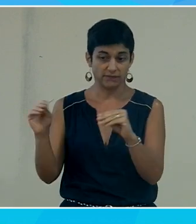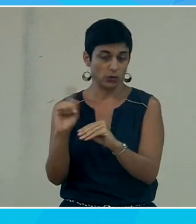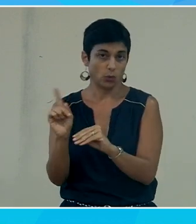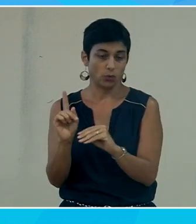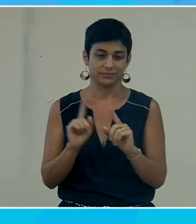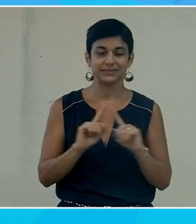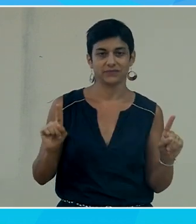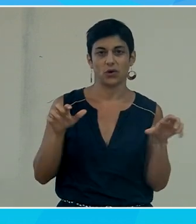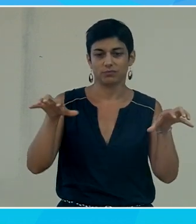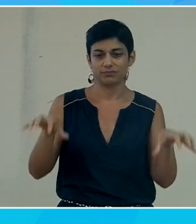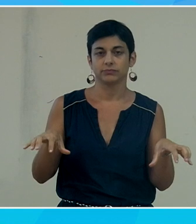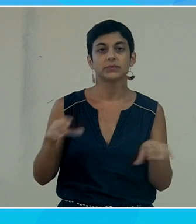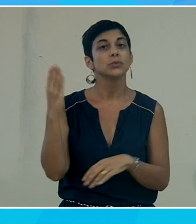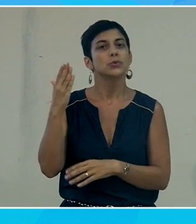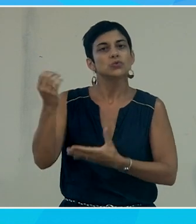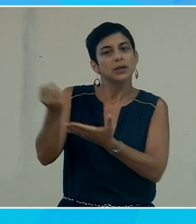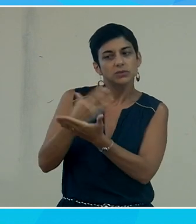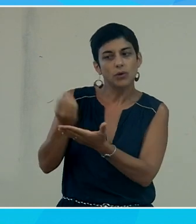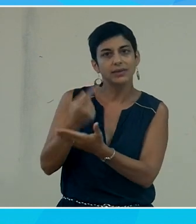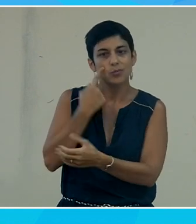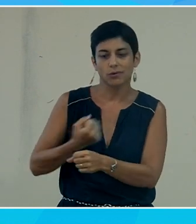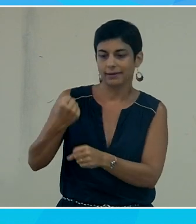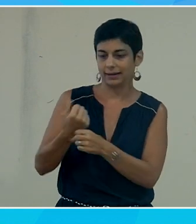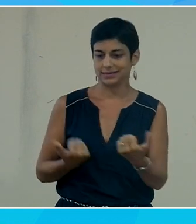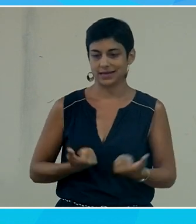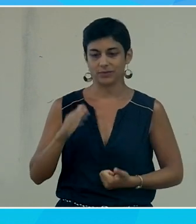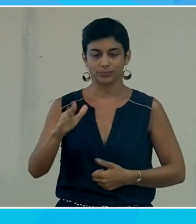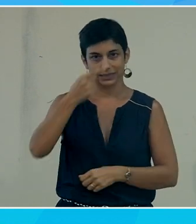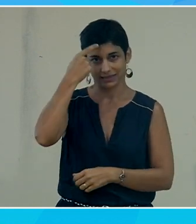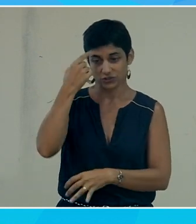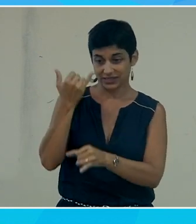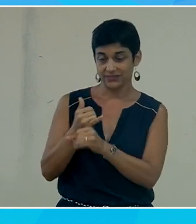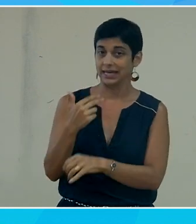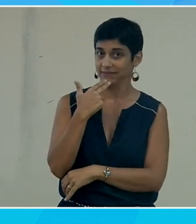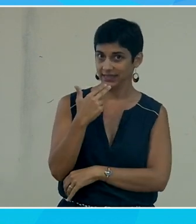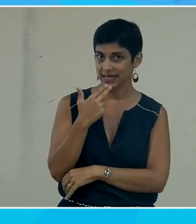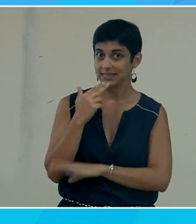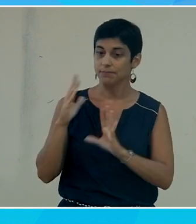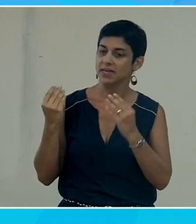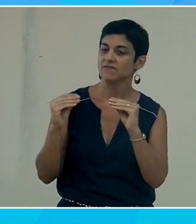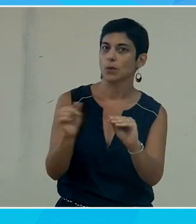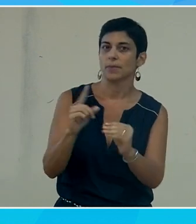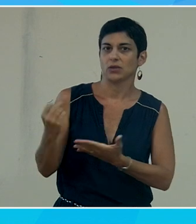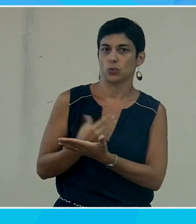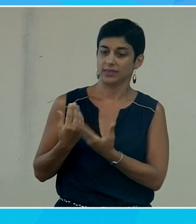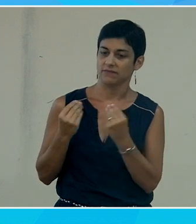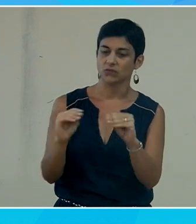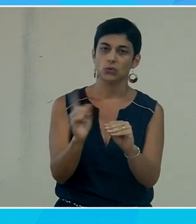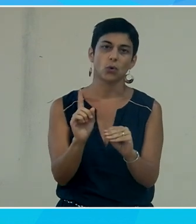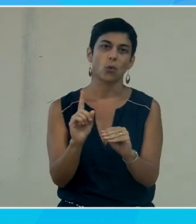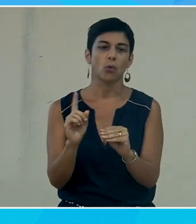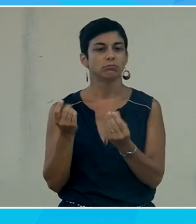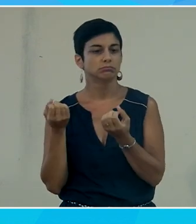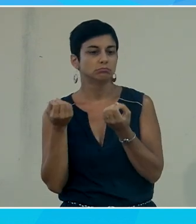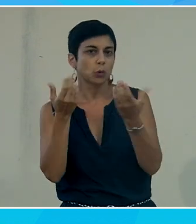avoir besoin de données pour créer nos services d'intelligence artificielle et qu'ils soient efficaces mais on ne les revend pas on met à